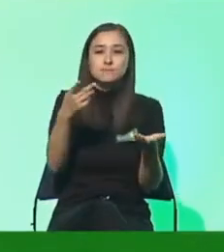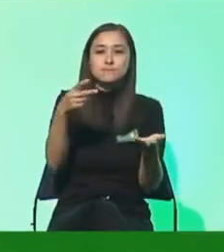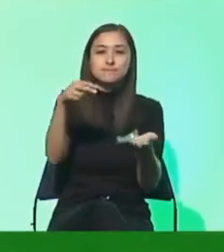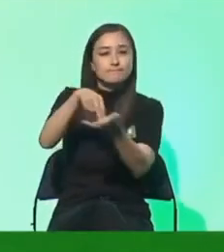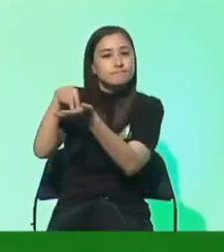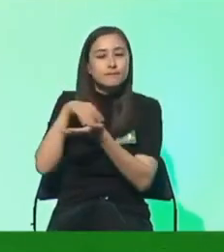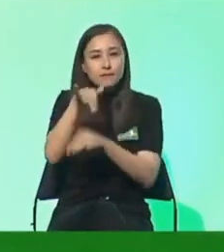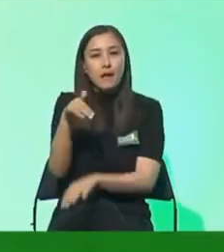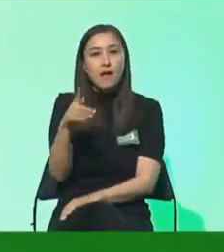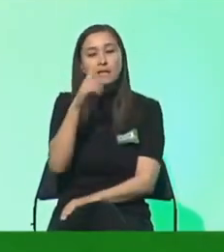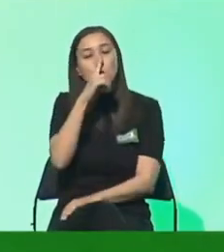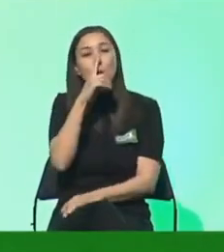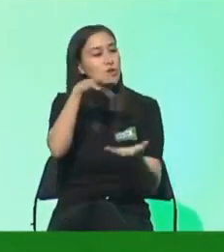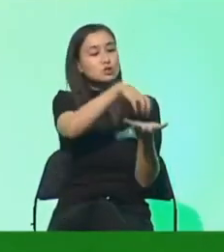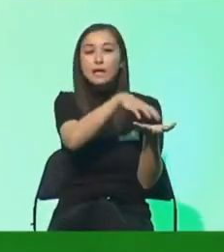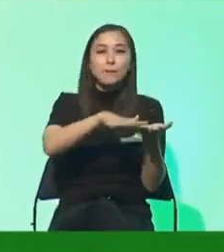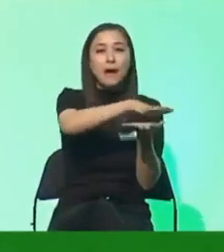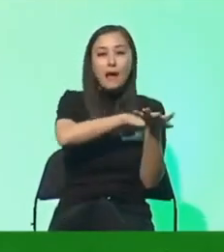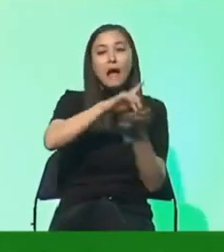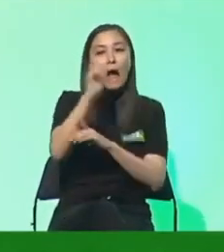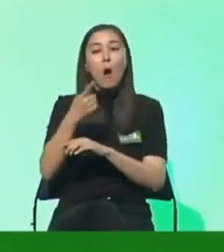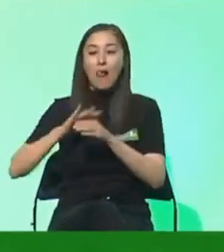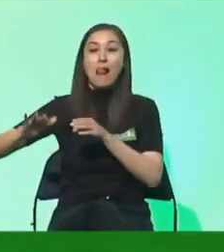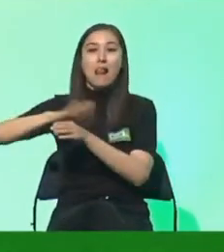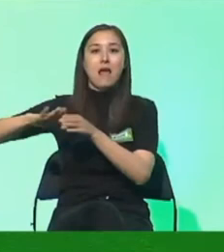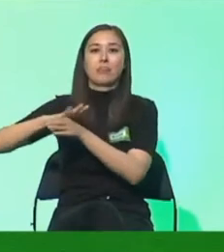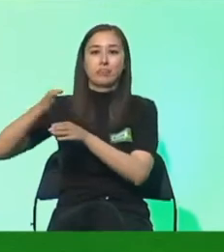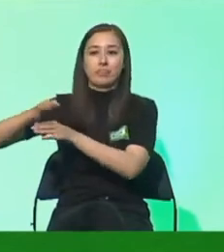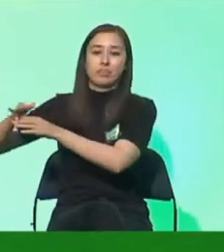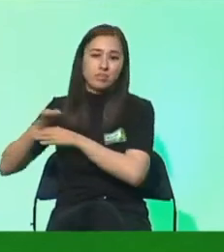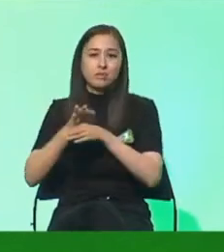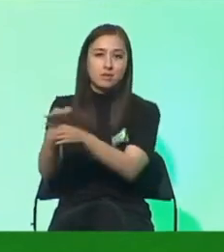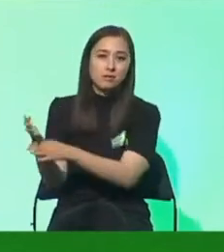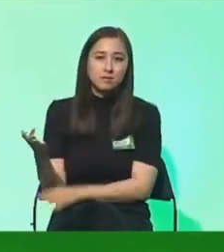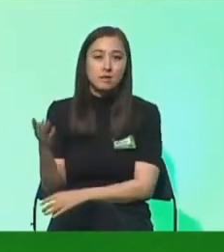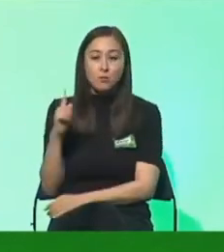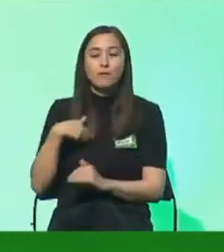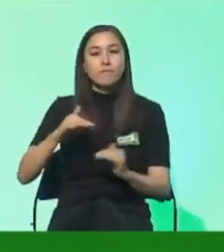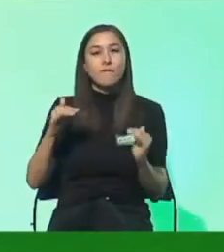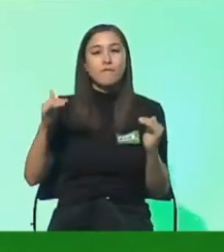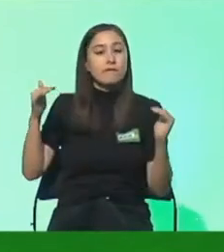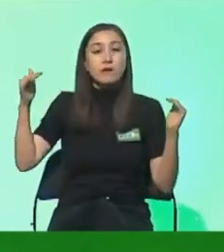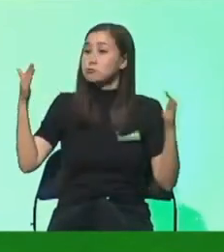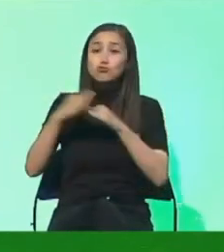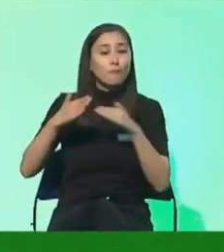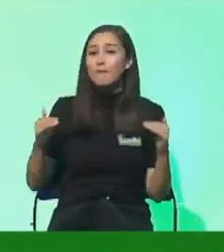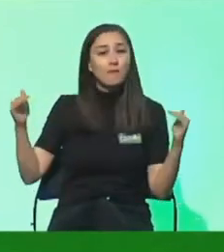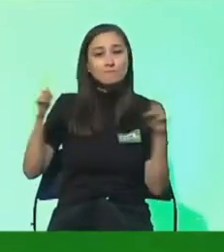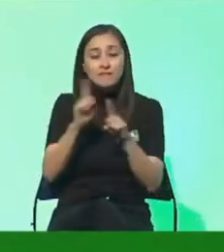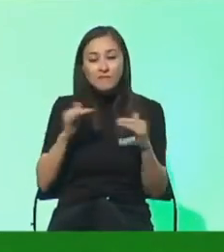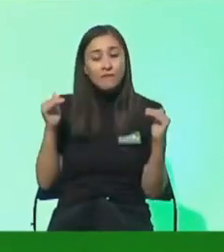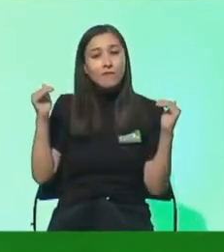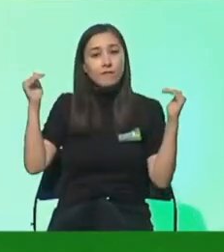im städtischen Bereich, sondern vor allem auch im ländlichen Bereich. Und wir wachsen und wir hören nicht auf zu wachsen. Und das ganz Erfreuliche ist,